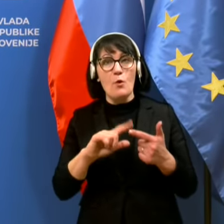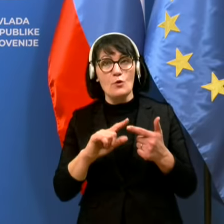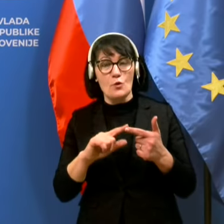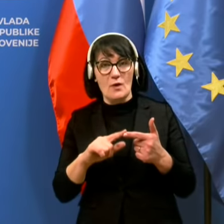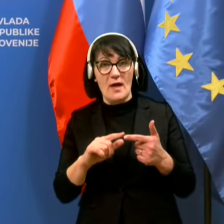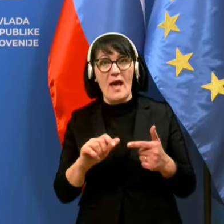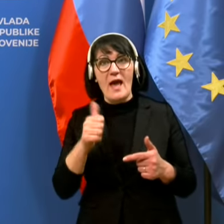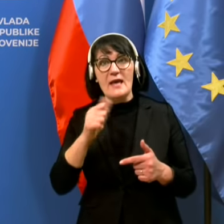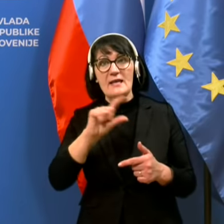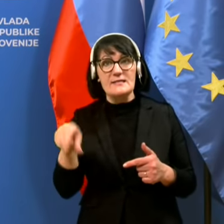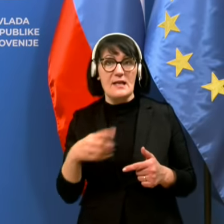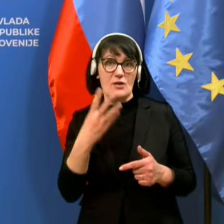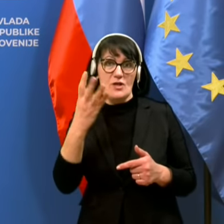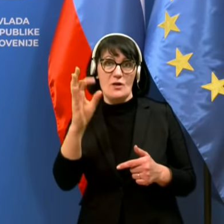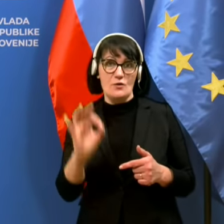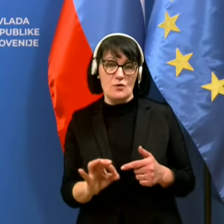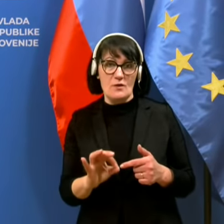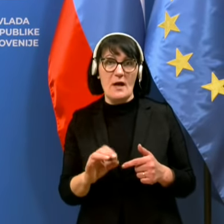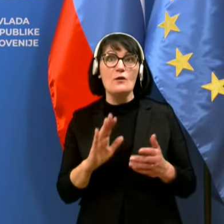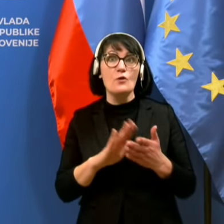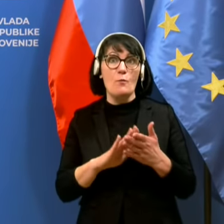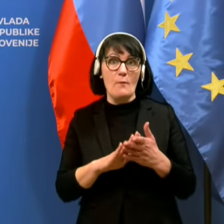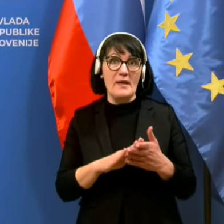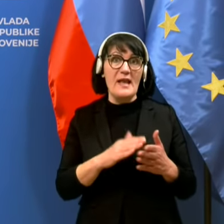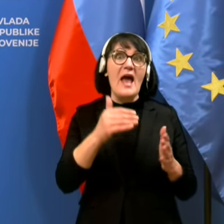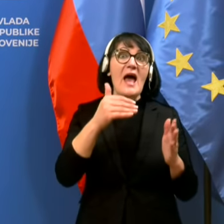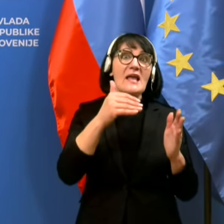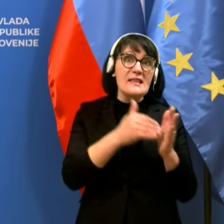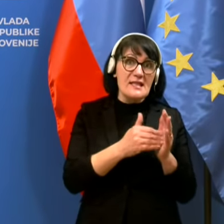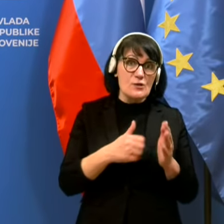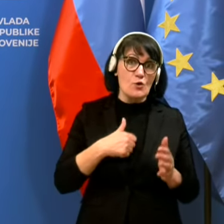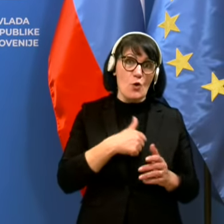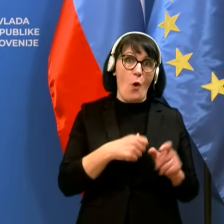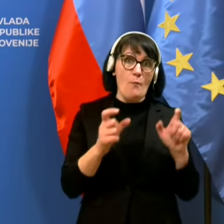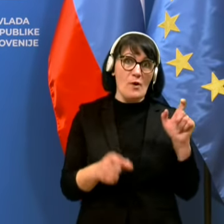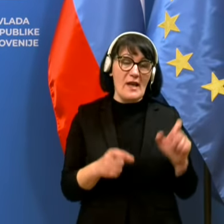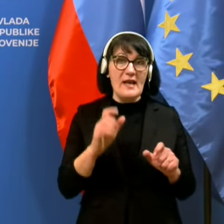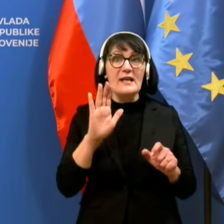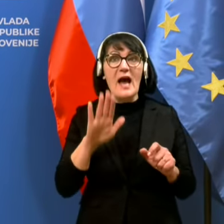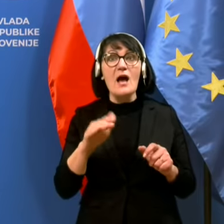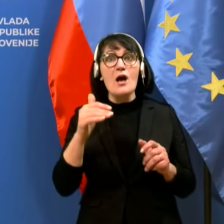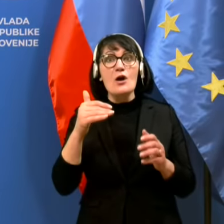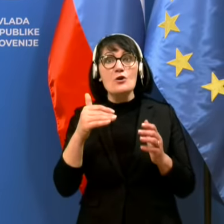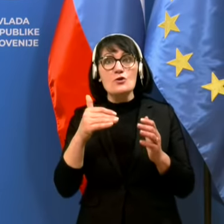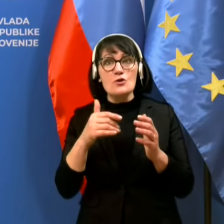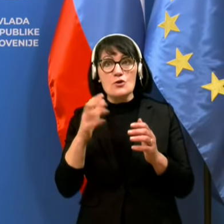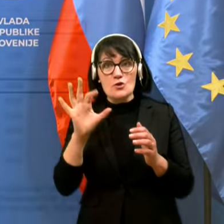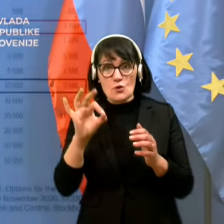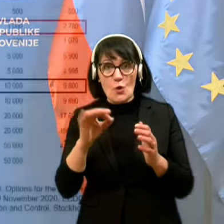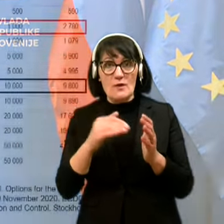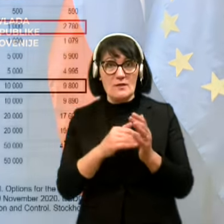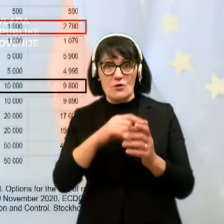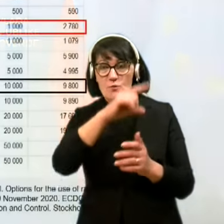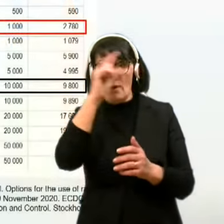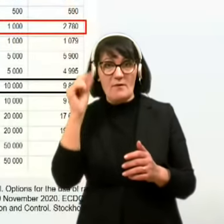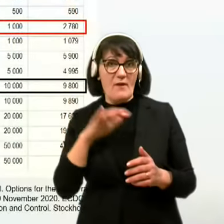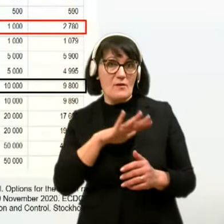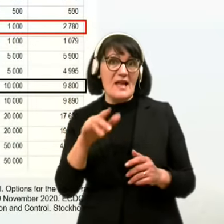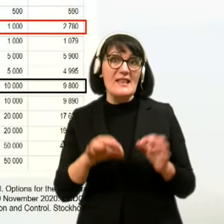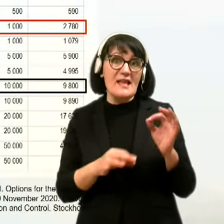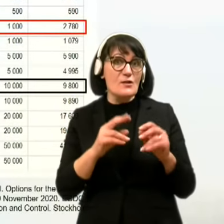mazoja 1,4. To pomeni kontekst tisoč, a ne obolelih na 100 tisoč prebivalstva. Test ostane isti, senzitivnost 0,8,